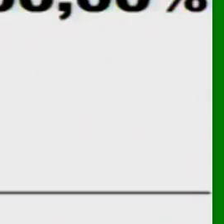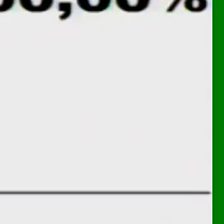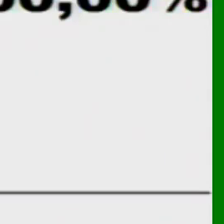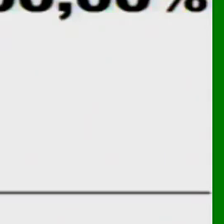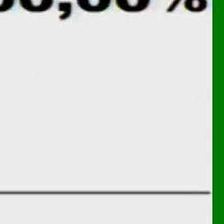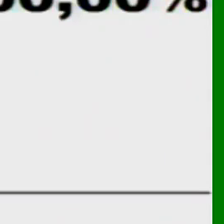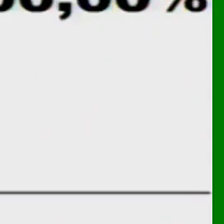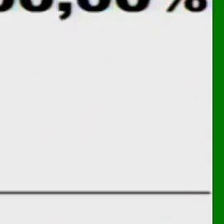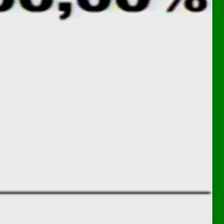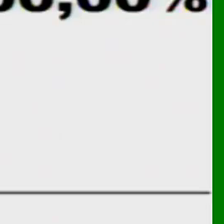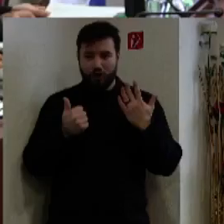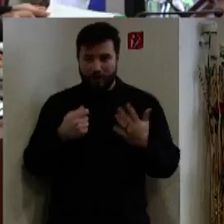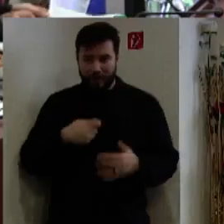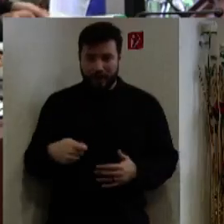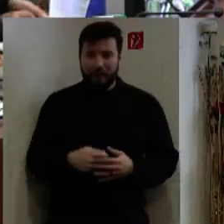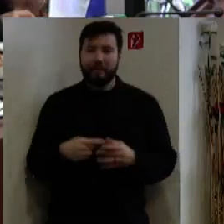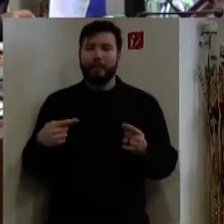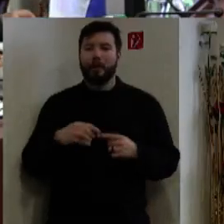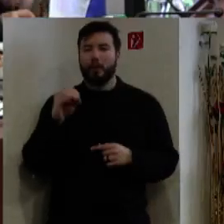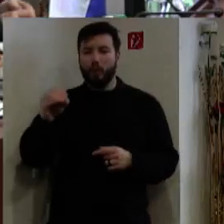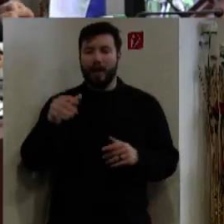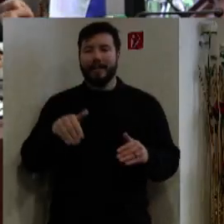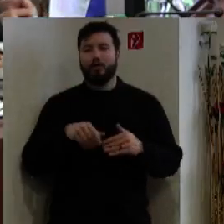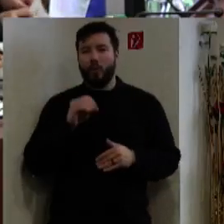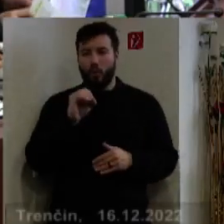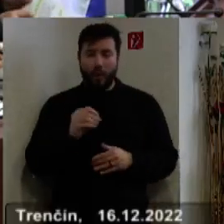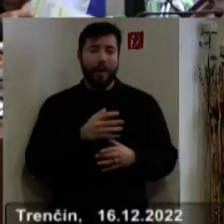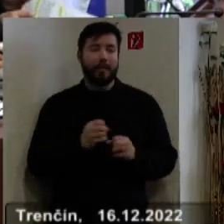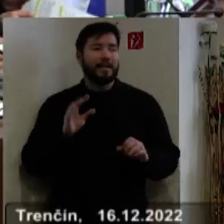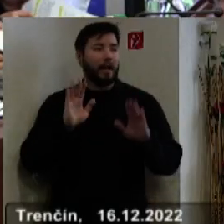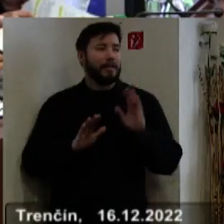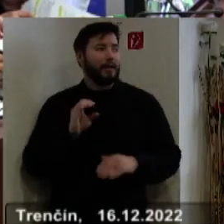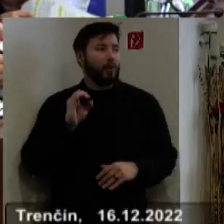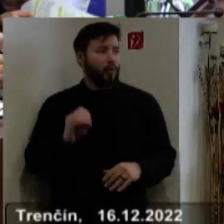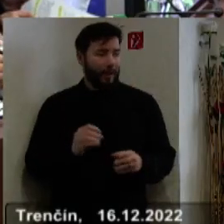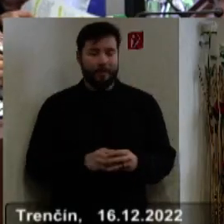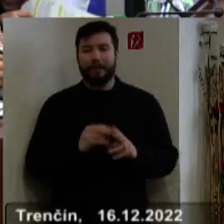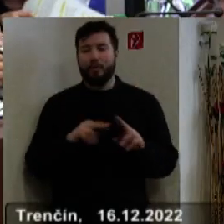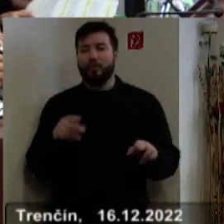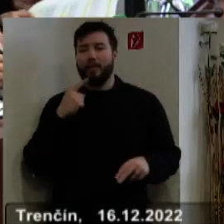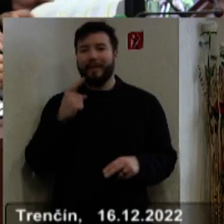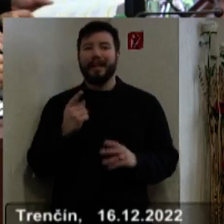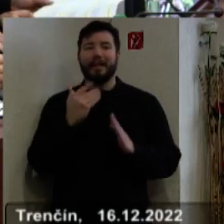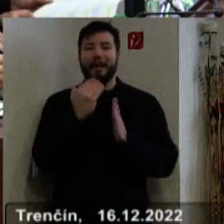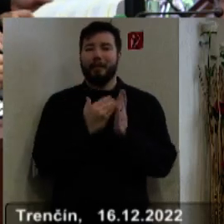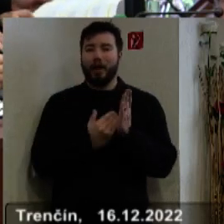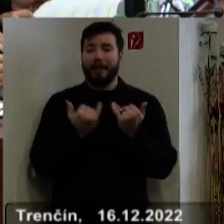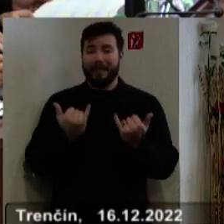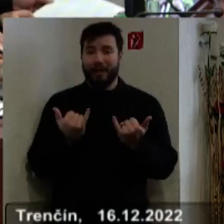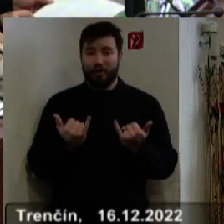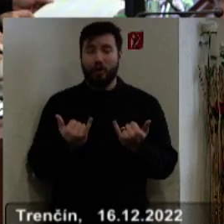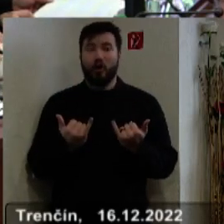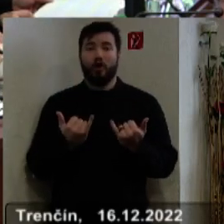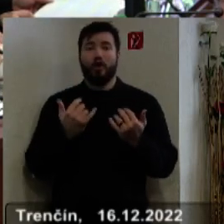Za 36 poslancov, proti nula, zdržalo sa nula, nehlasovalo nula. Konštatujem, že program dnešného zasadnutia